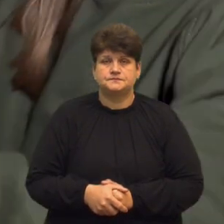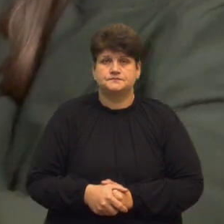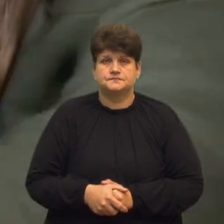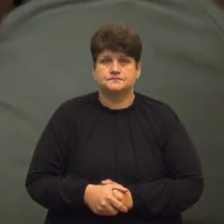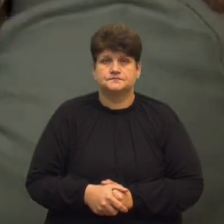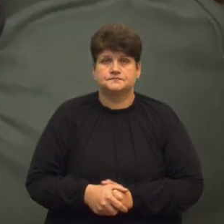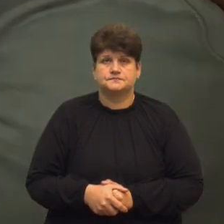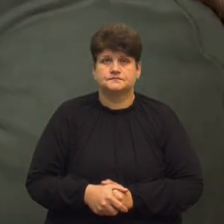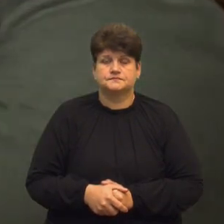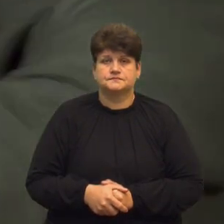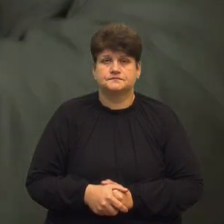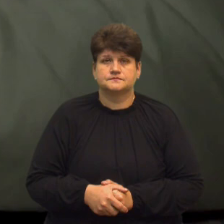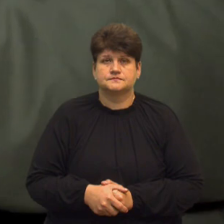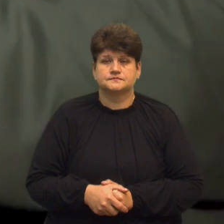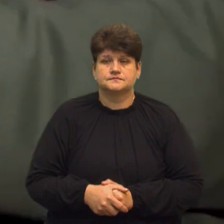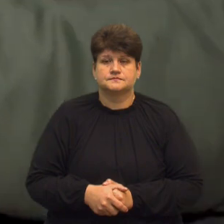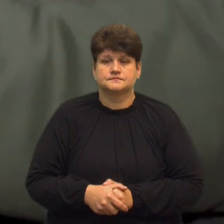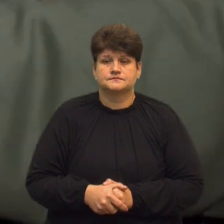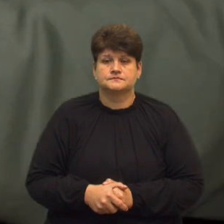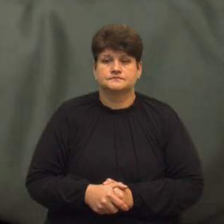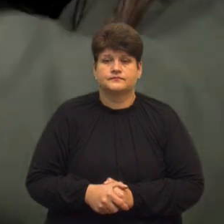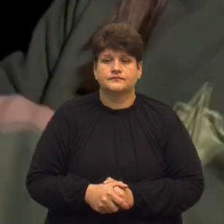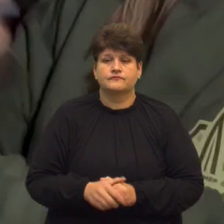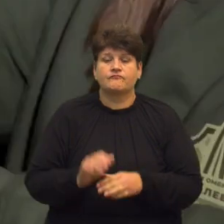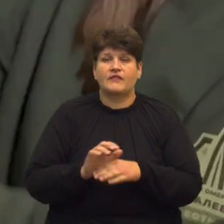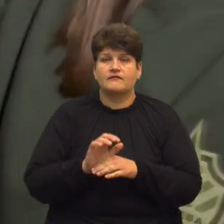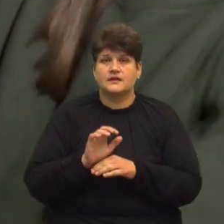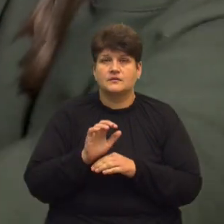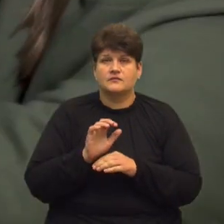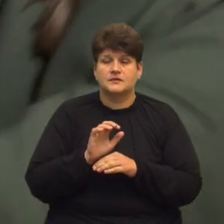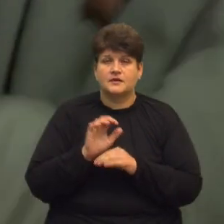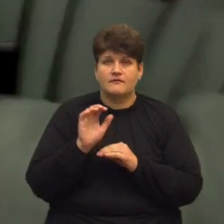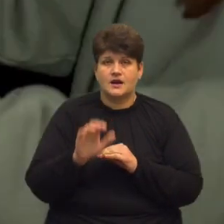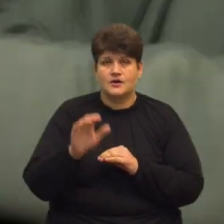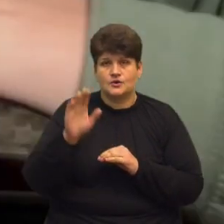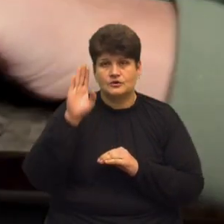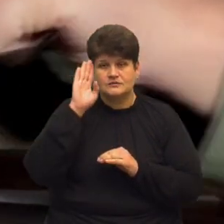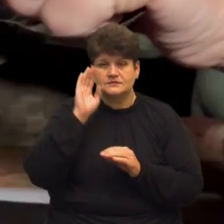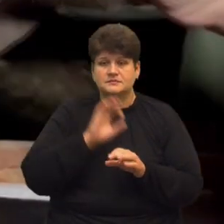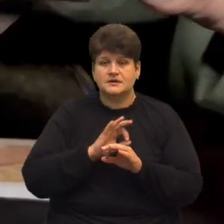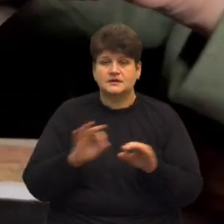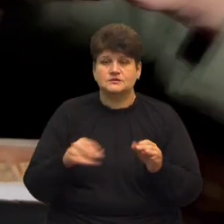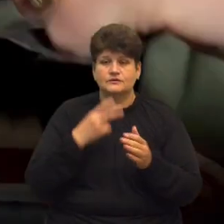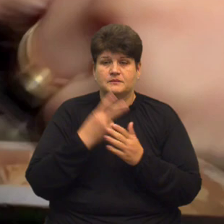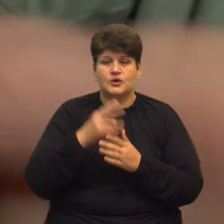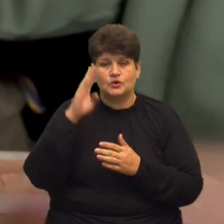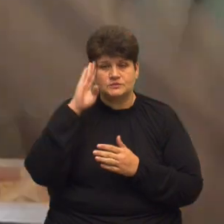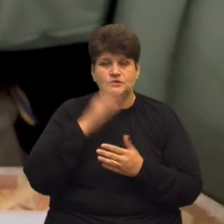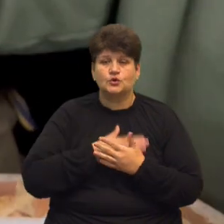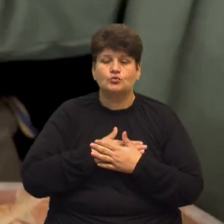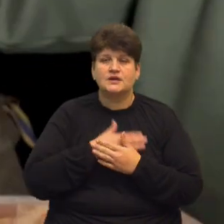Ці міни відправляю хлопцям в відмінному вигляді, навіть ще кращому Хлопці, до речі, дуже люблять читати